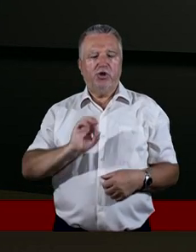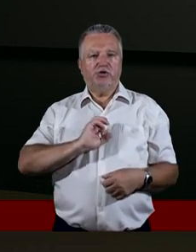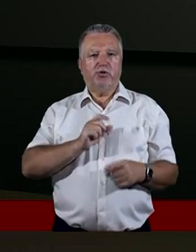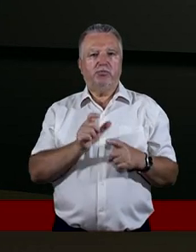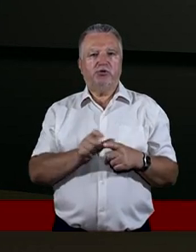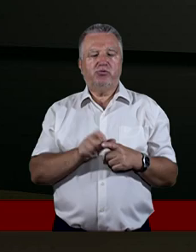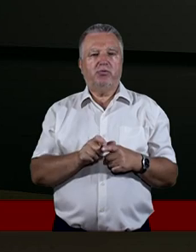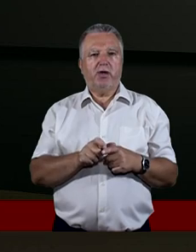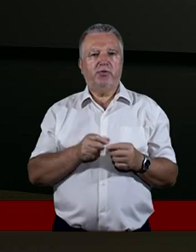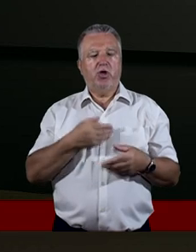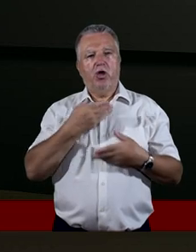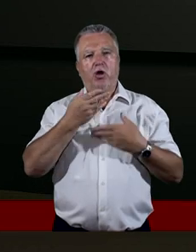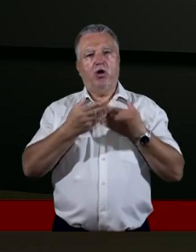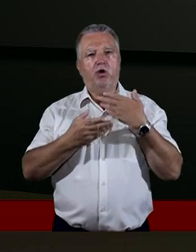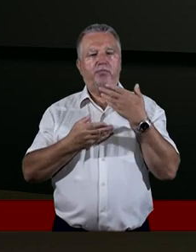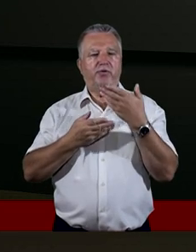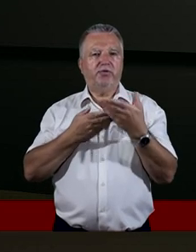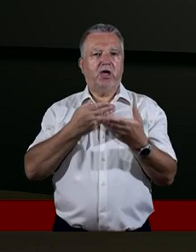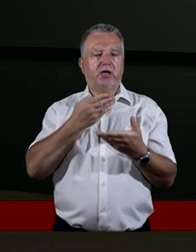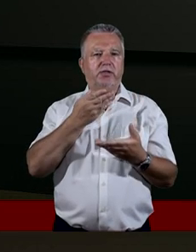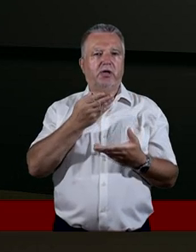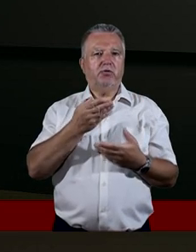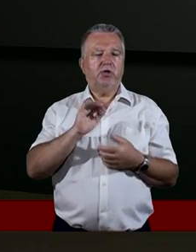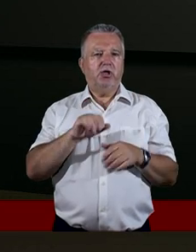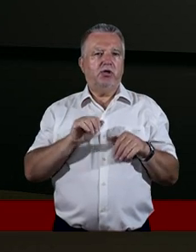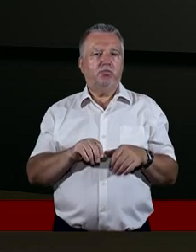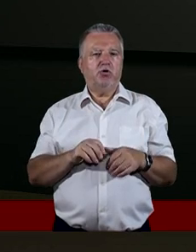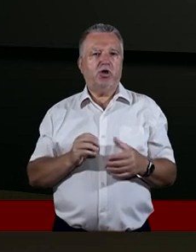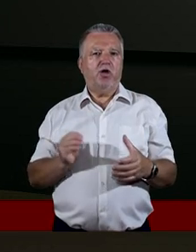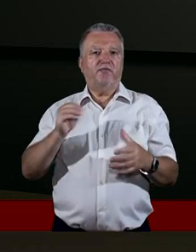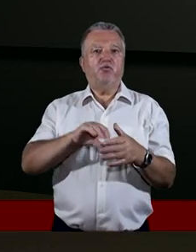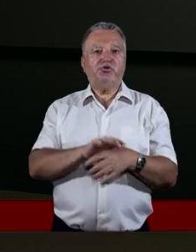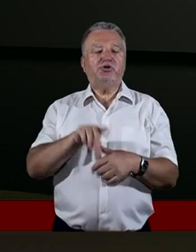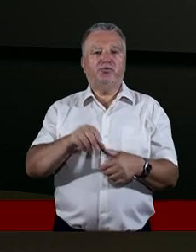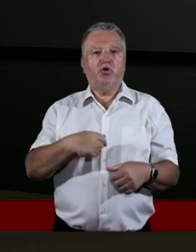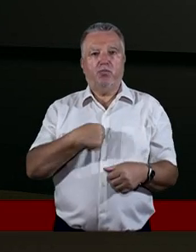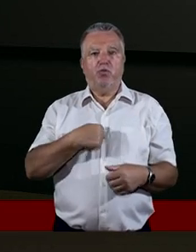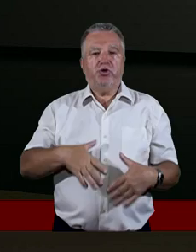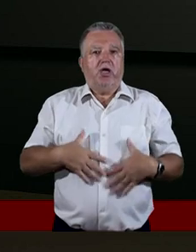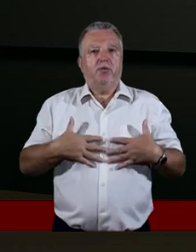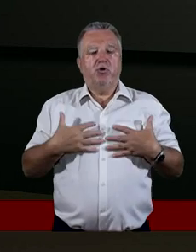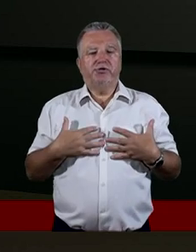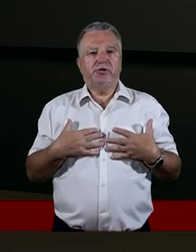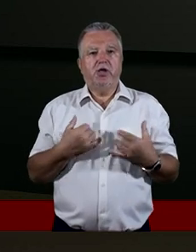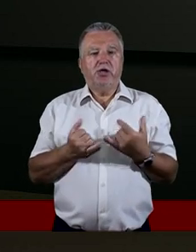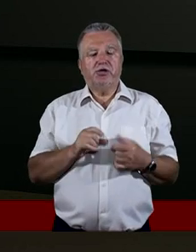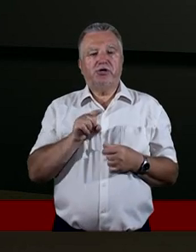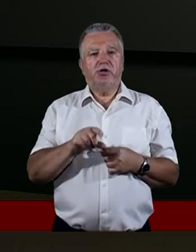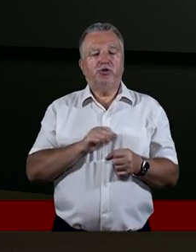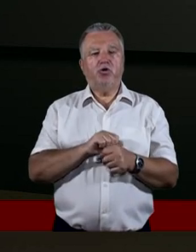tego podczas kontaktu z człowiekiem i ja mogę włożyć w to emocje. Bo jeśli to jest ktoś z moich bliskich,